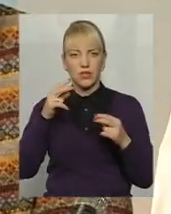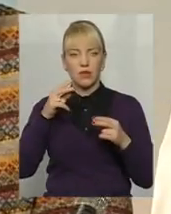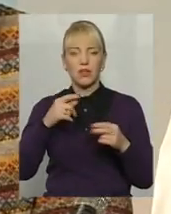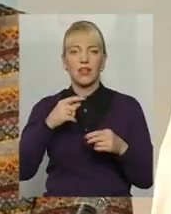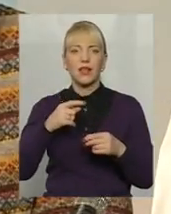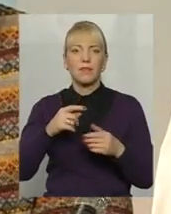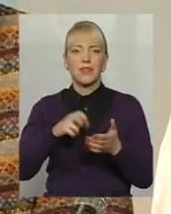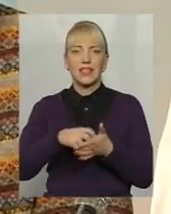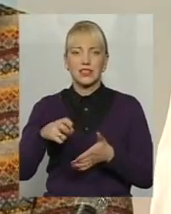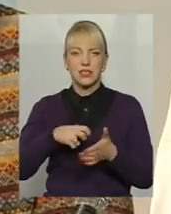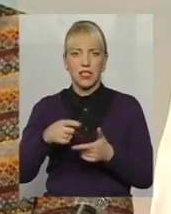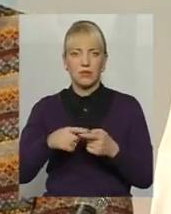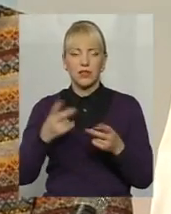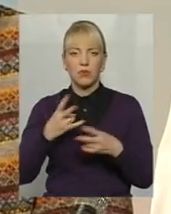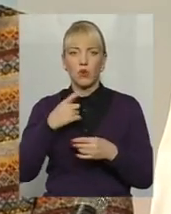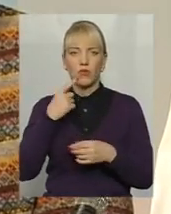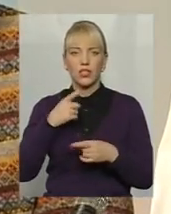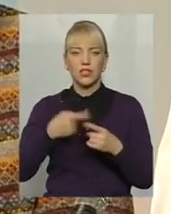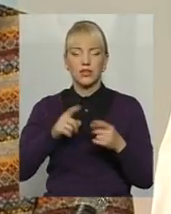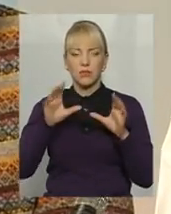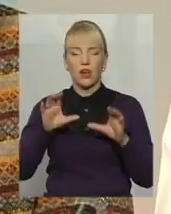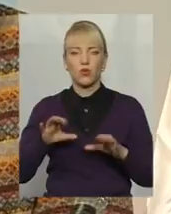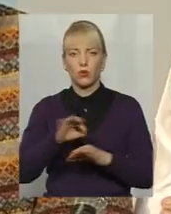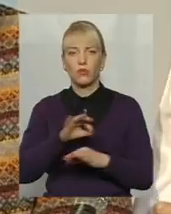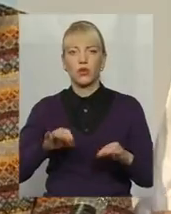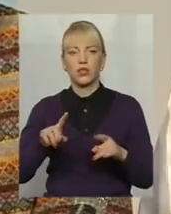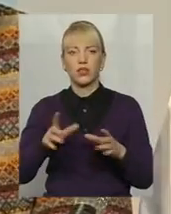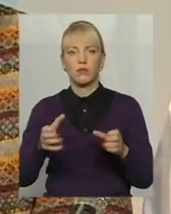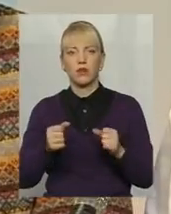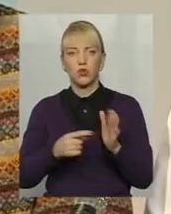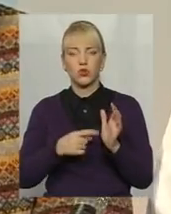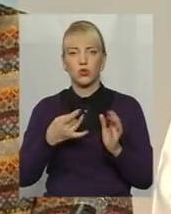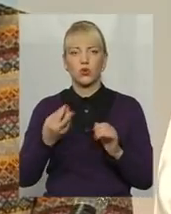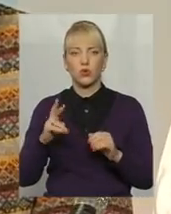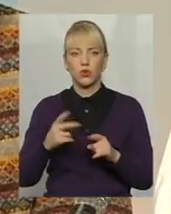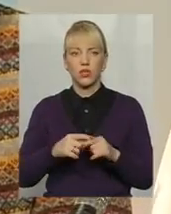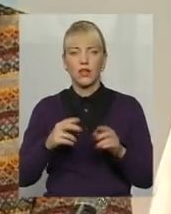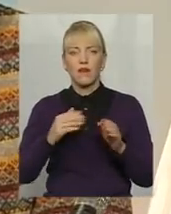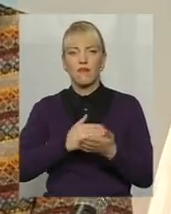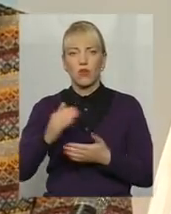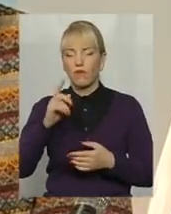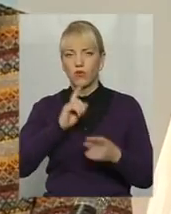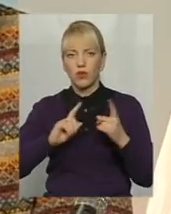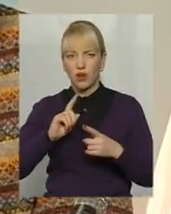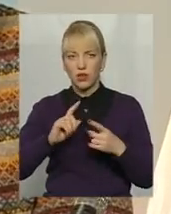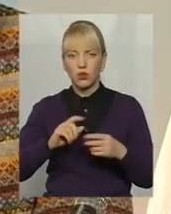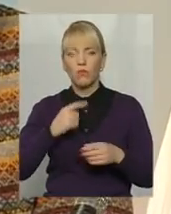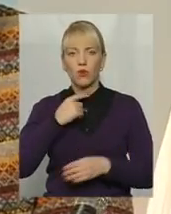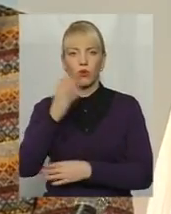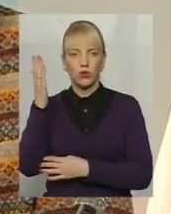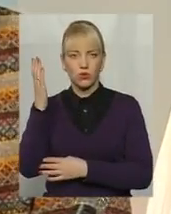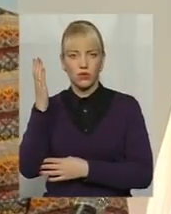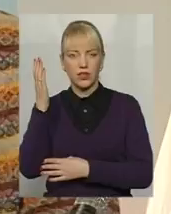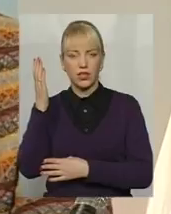тим слід говорити про те, що цим законопроектом, який прийнятий 6 грудня Верховною Радою проголосований,